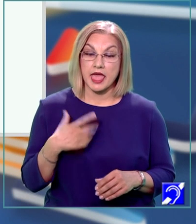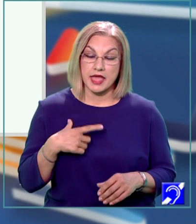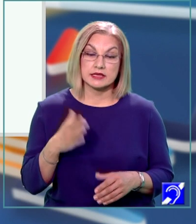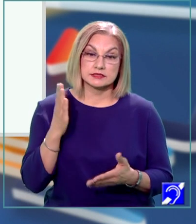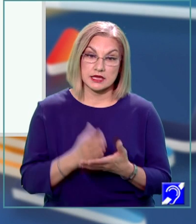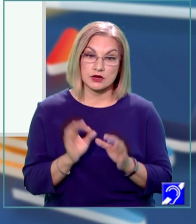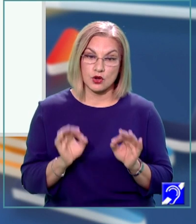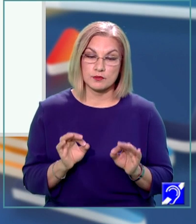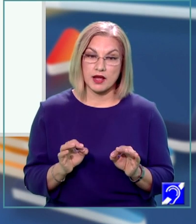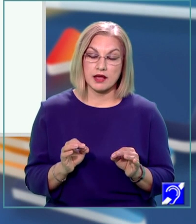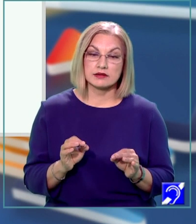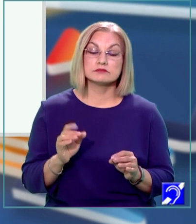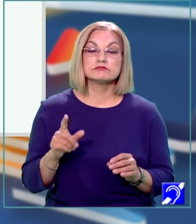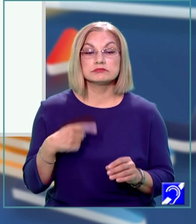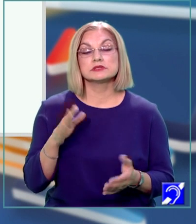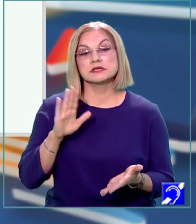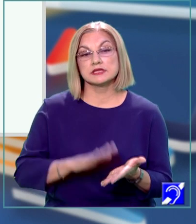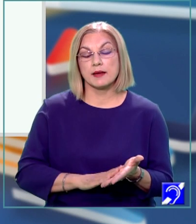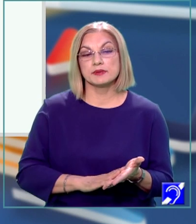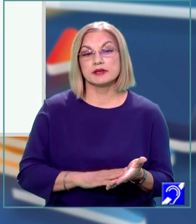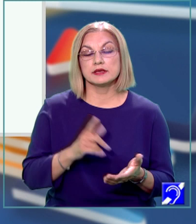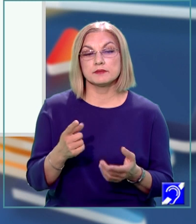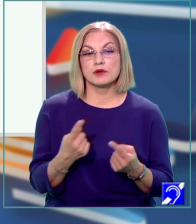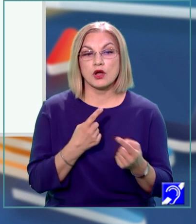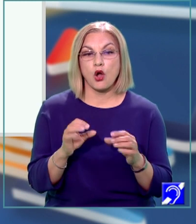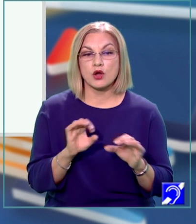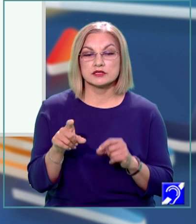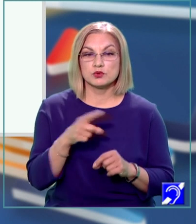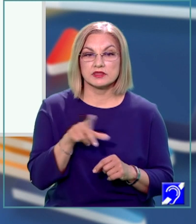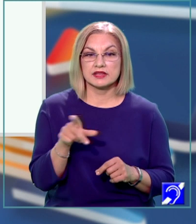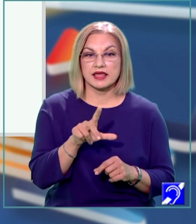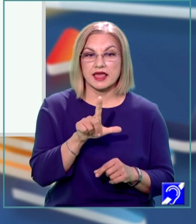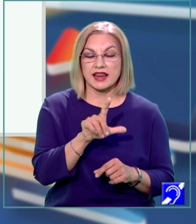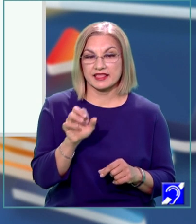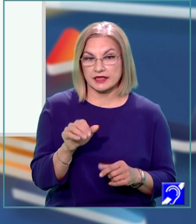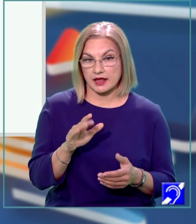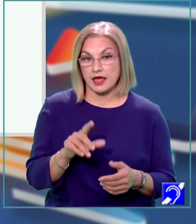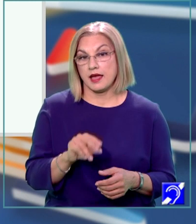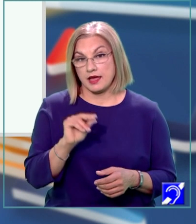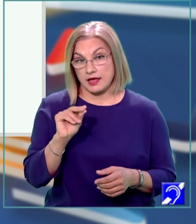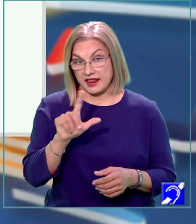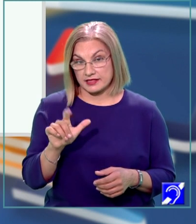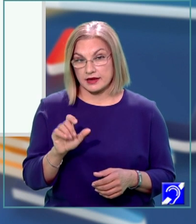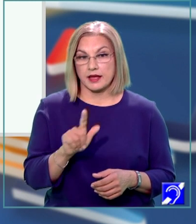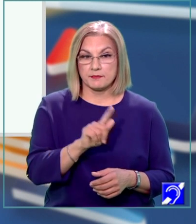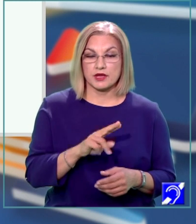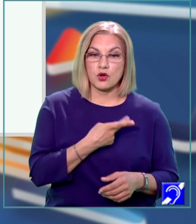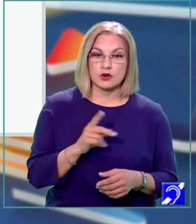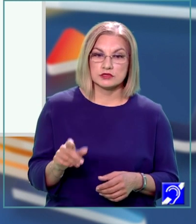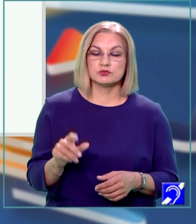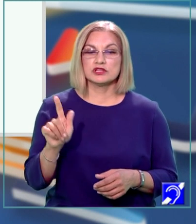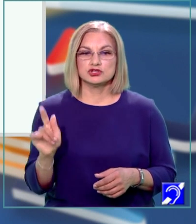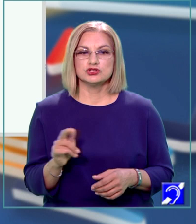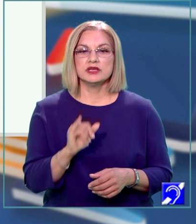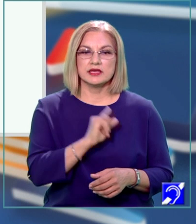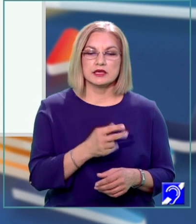corespondența între literele bazelor. Astfel încât literii P îi va corespunde litera G, literii I